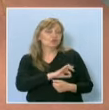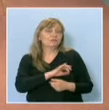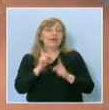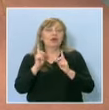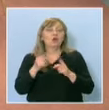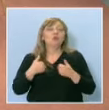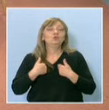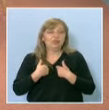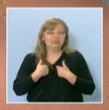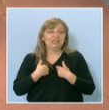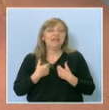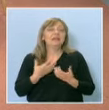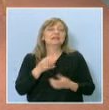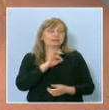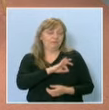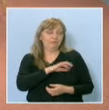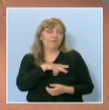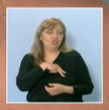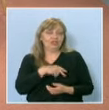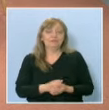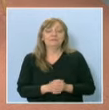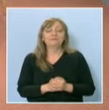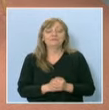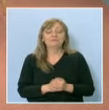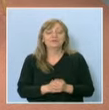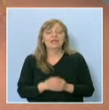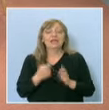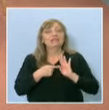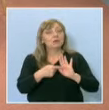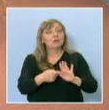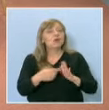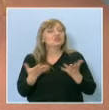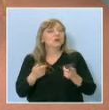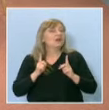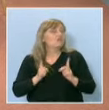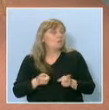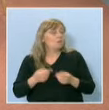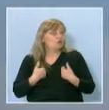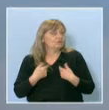който успяхме да постигнем и да покажем на какво сме способни.